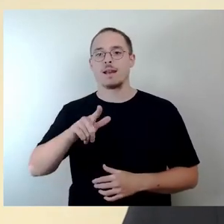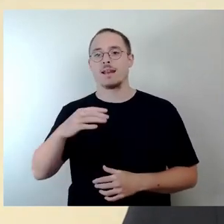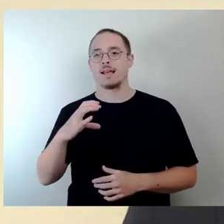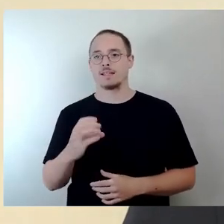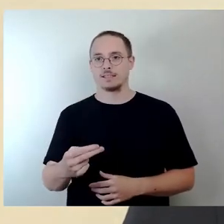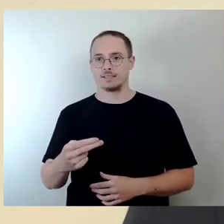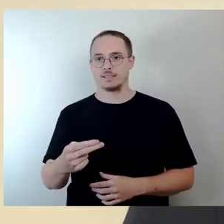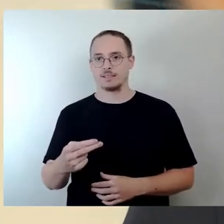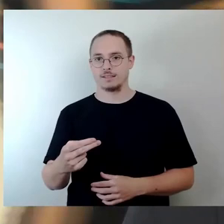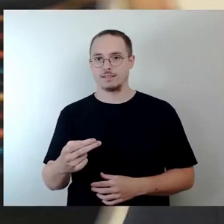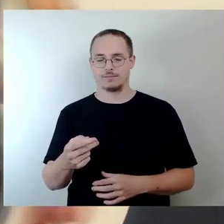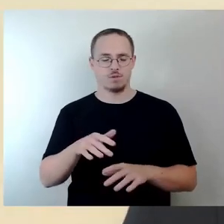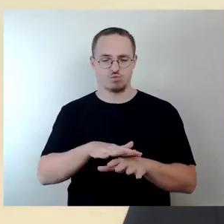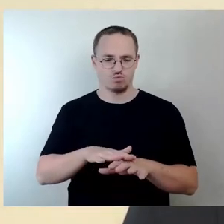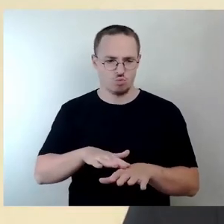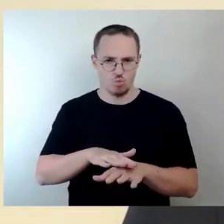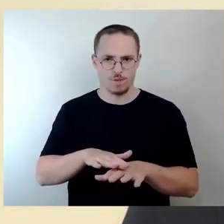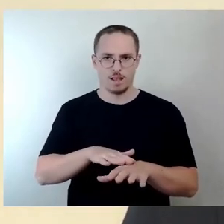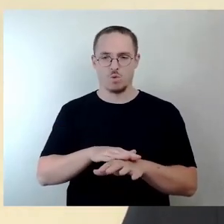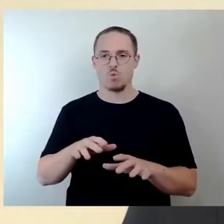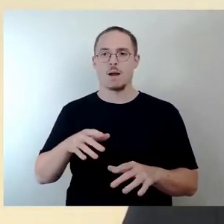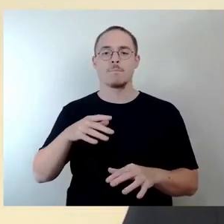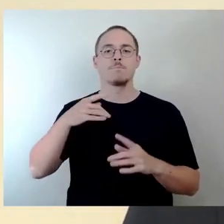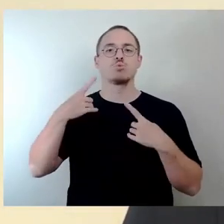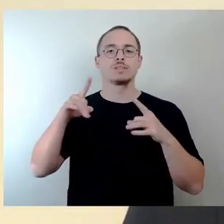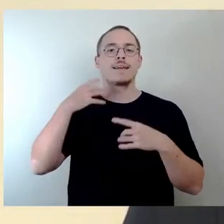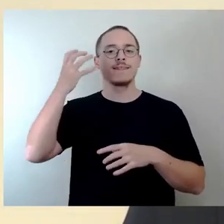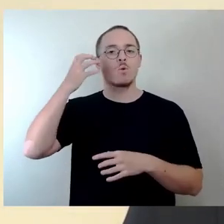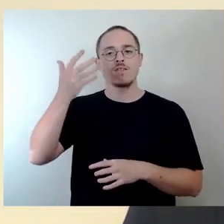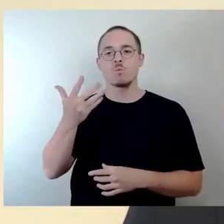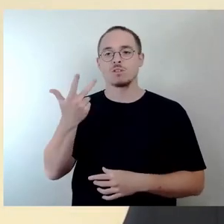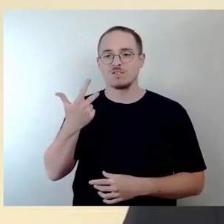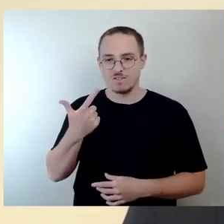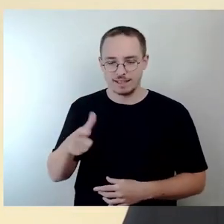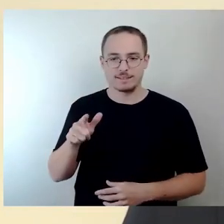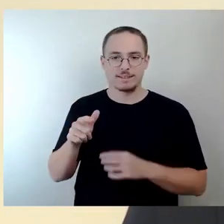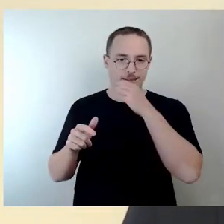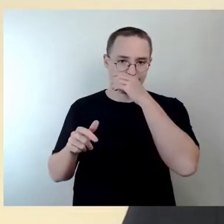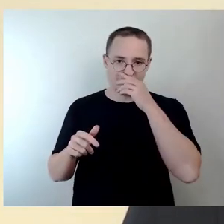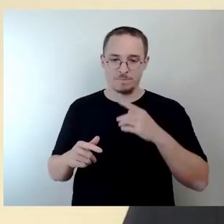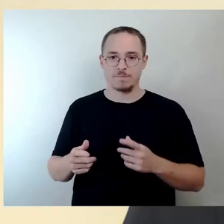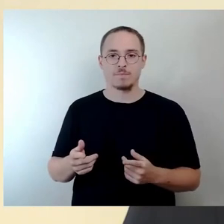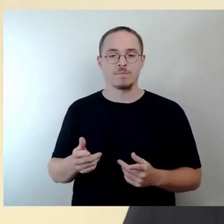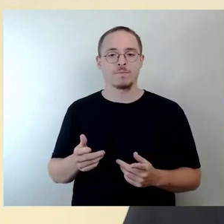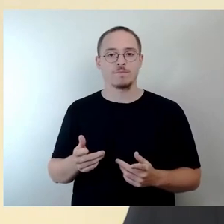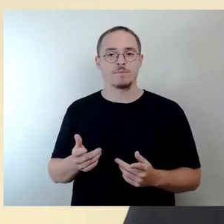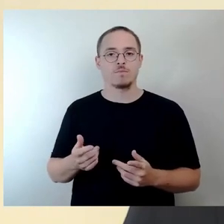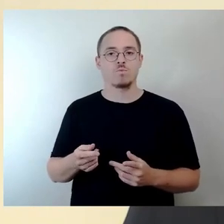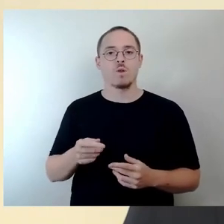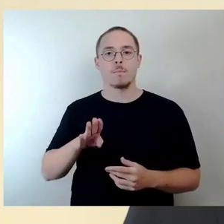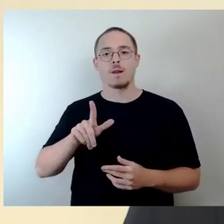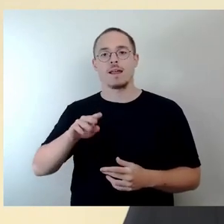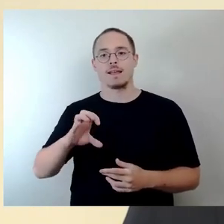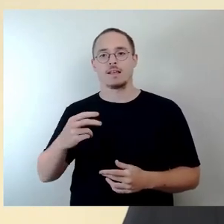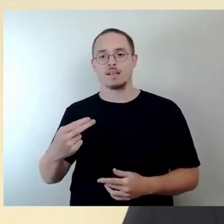Entschuldigung, Musiktheorie mit 25, Blechblasinstrumente mit 23 und zu guter Letzt Wartelisten im